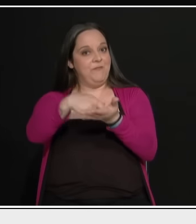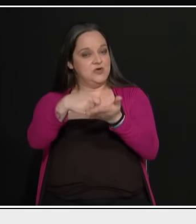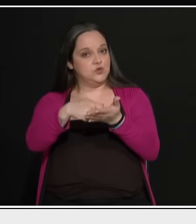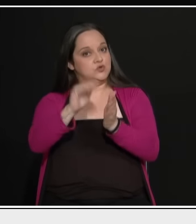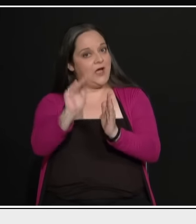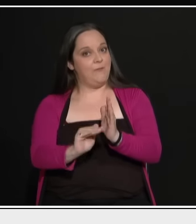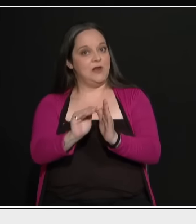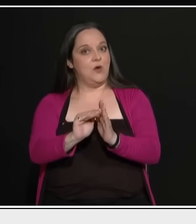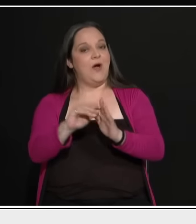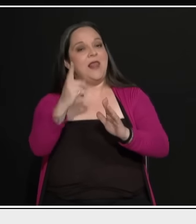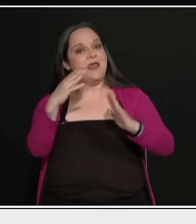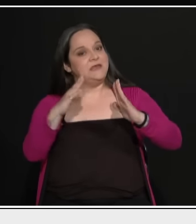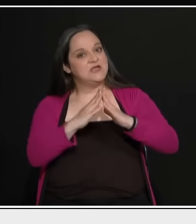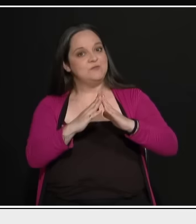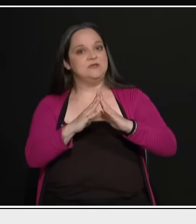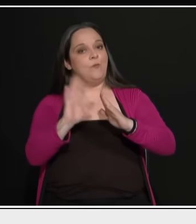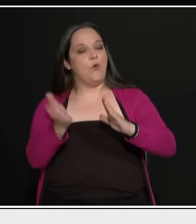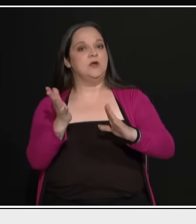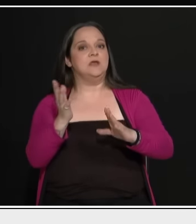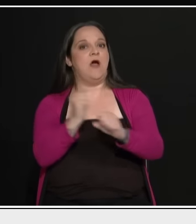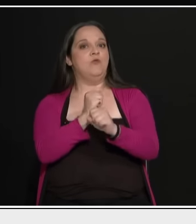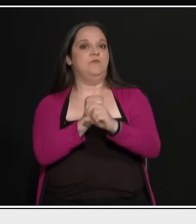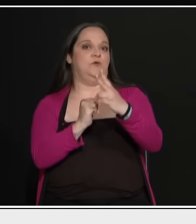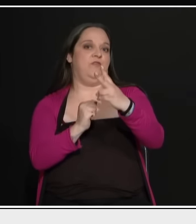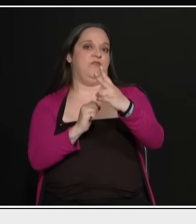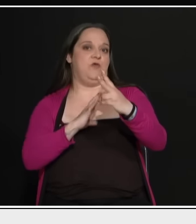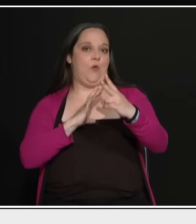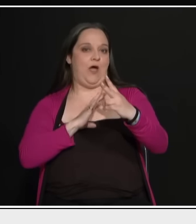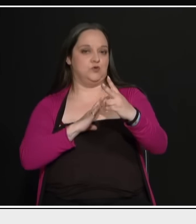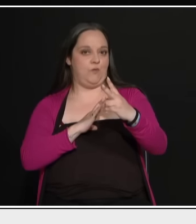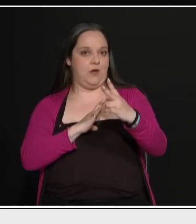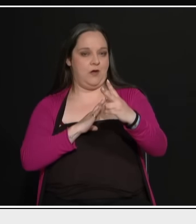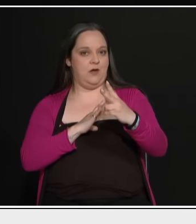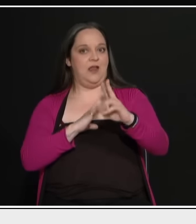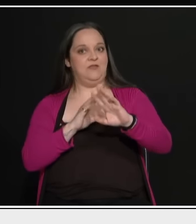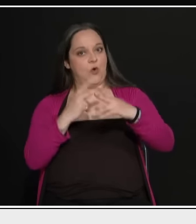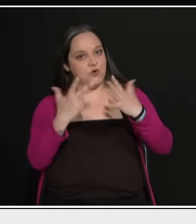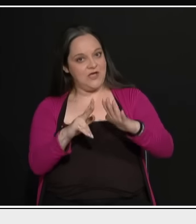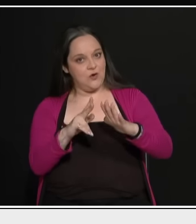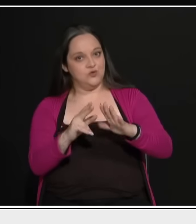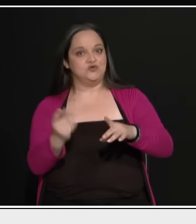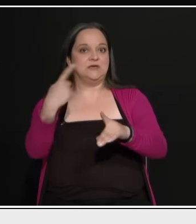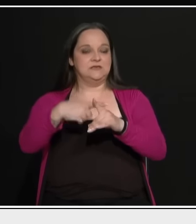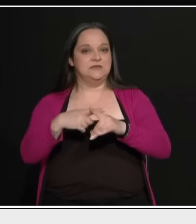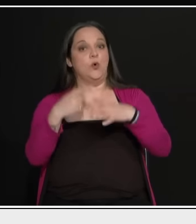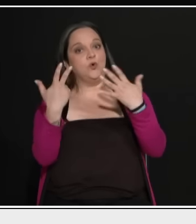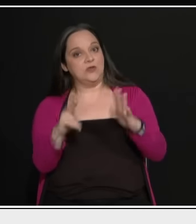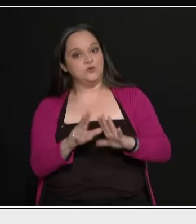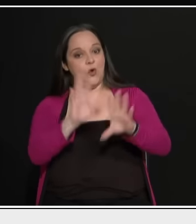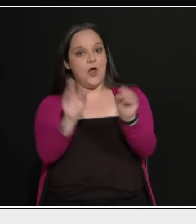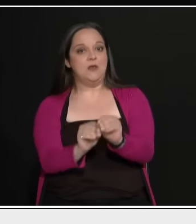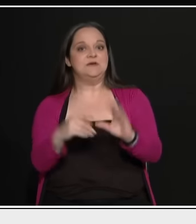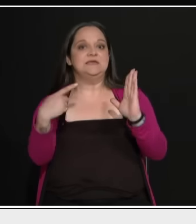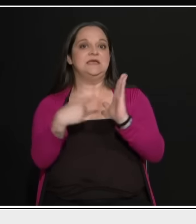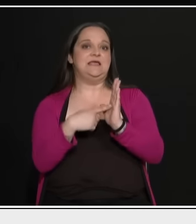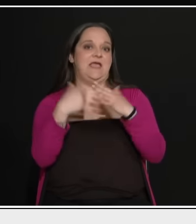δουλεύει πια ένας, αλλά μπορεί να δουλεύει και ένας δεύτερος, έρχεται στο 800, ένα δεύτερο 800 και γίνονται 8 και 8-16. Και κάπως